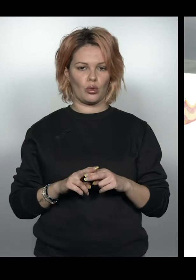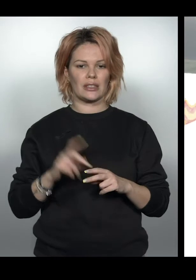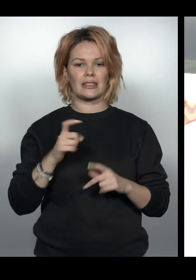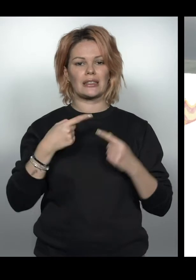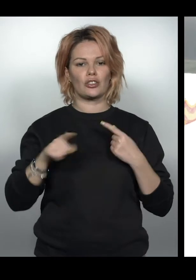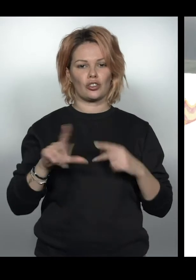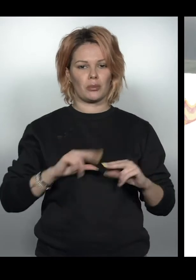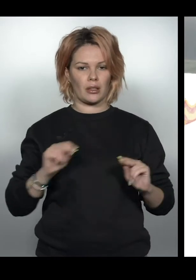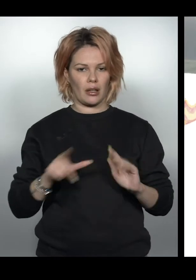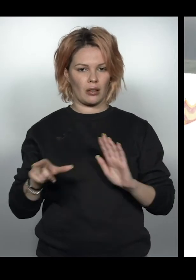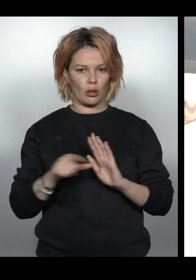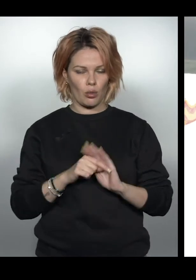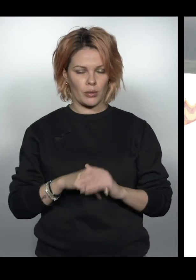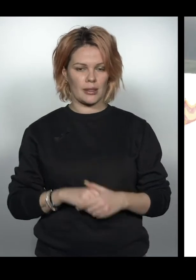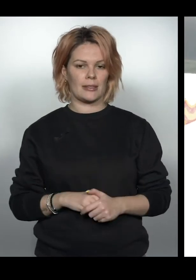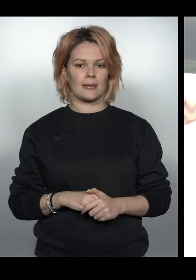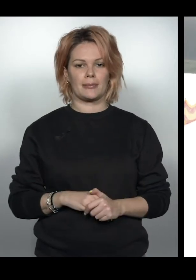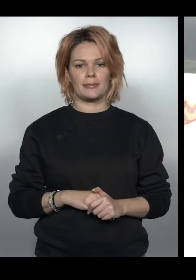з іншим тренером.